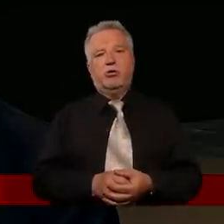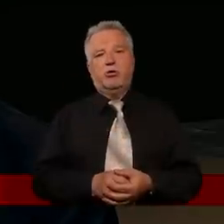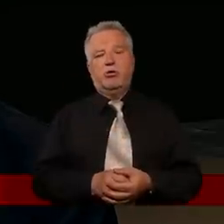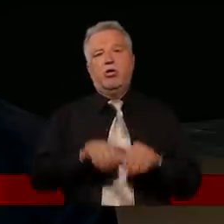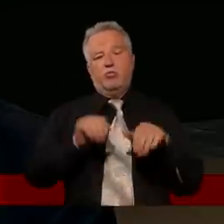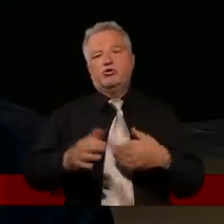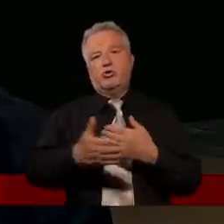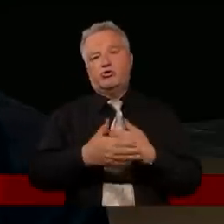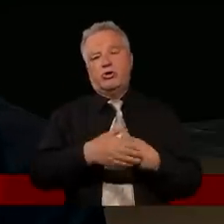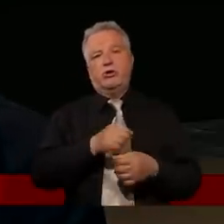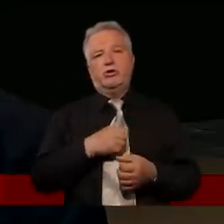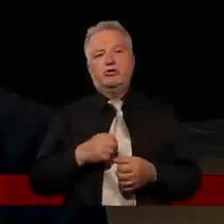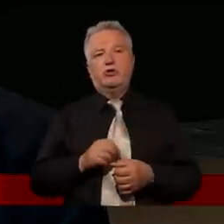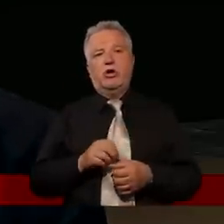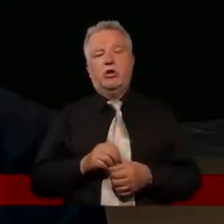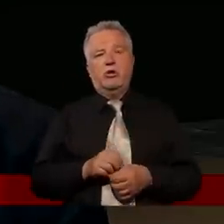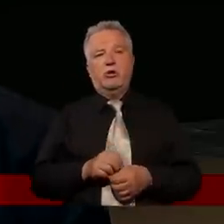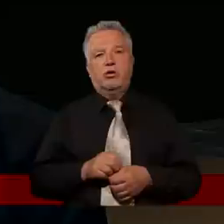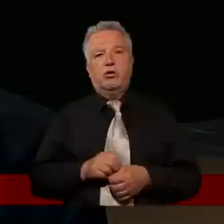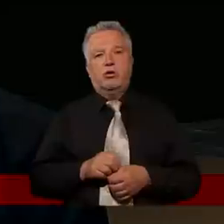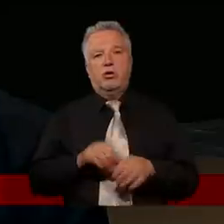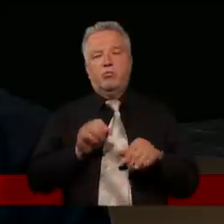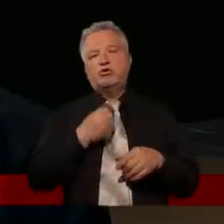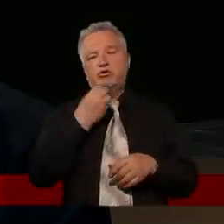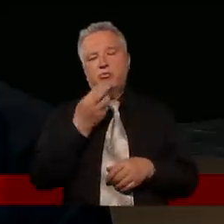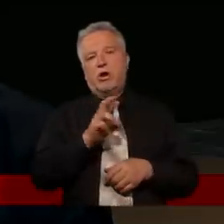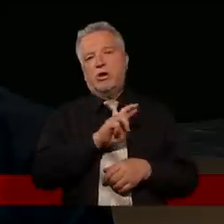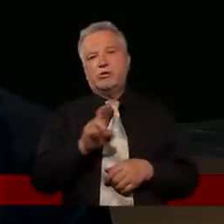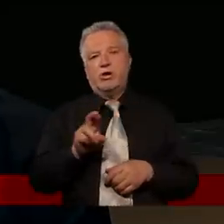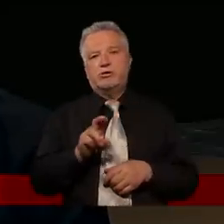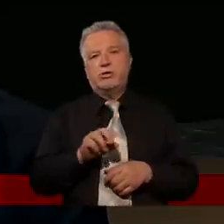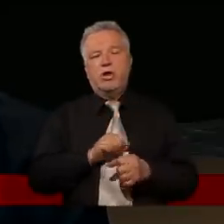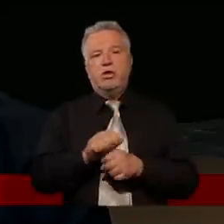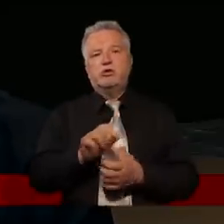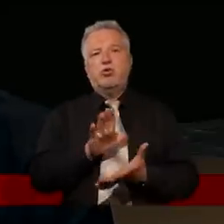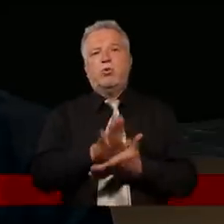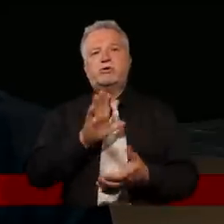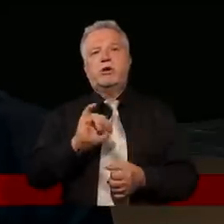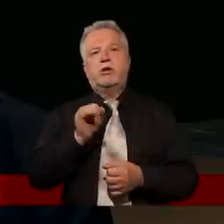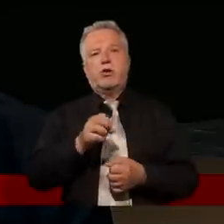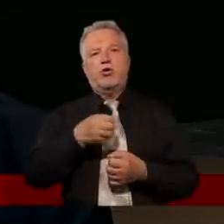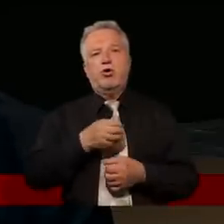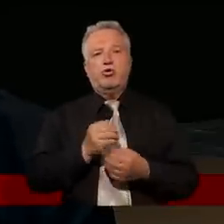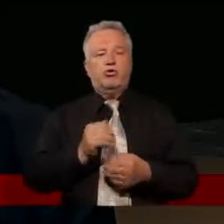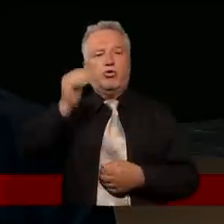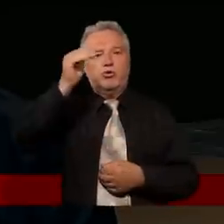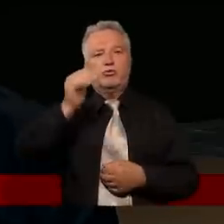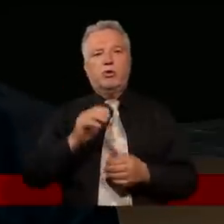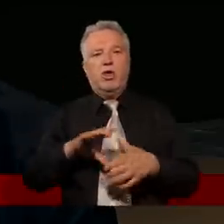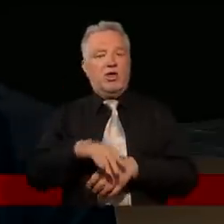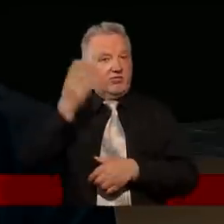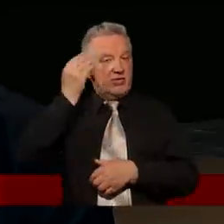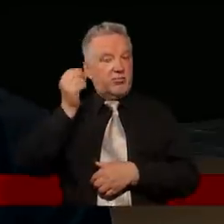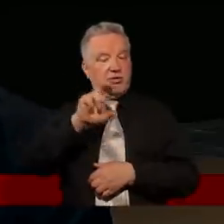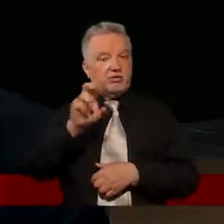sprawę jazdy dostać, może nawet wcześniej. No wiele rzeczy. Już jak jest traktowany jak dorosły, nie? Praktycznie. A w tamtych czasach